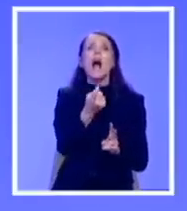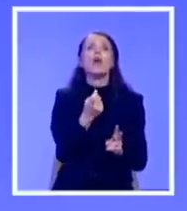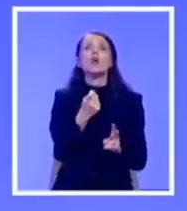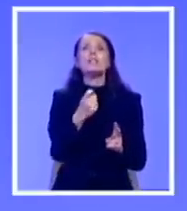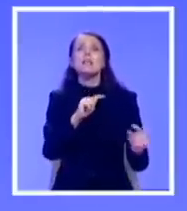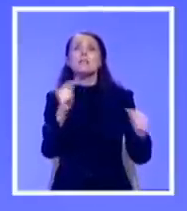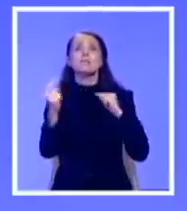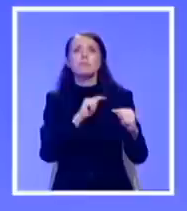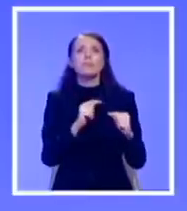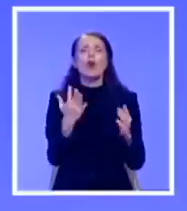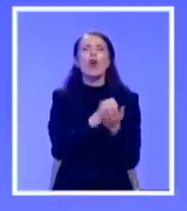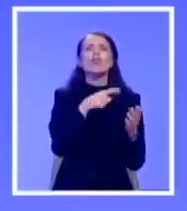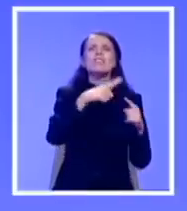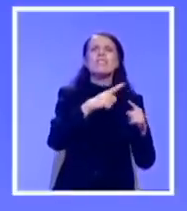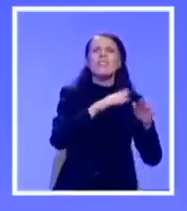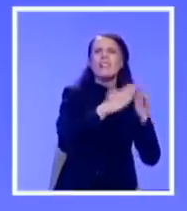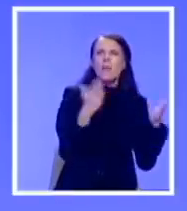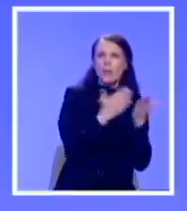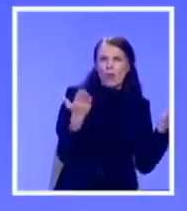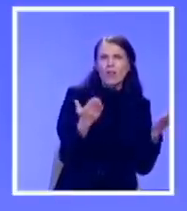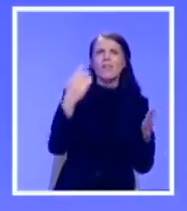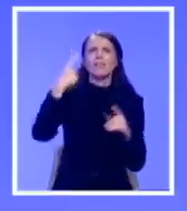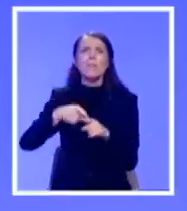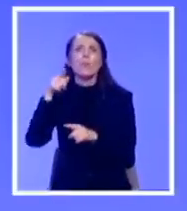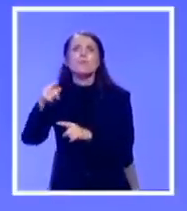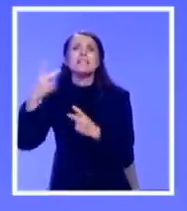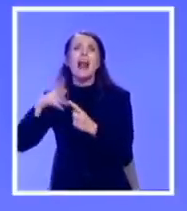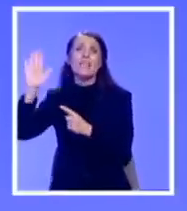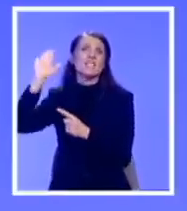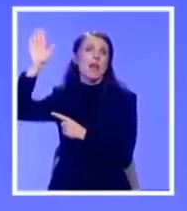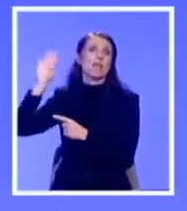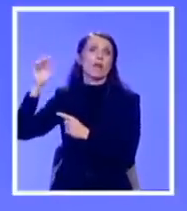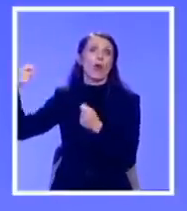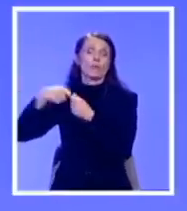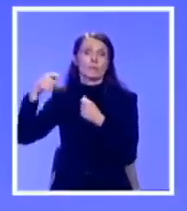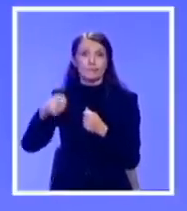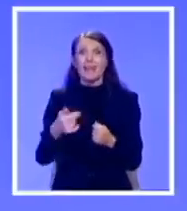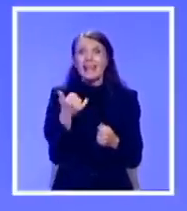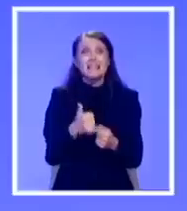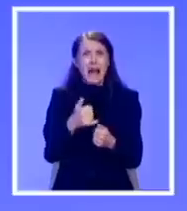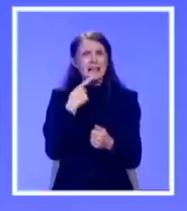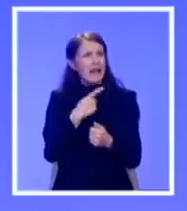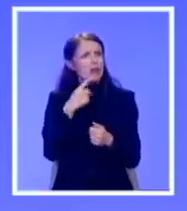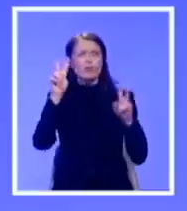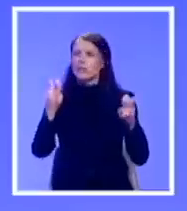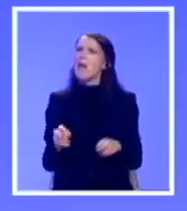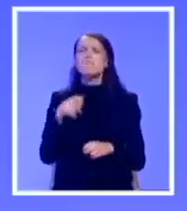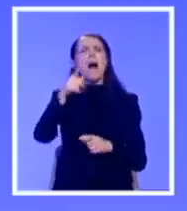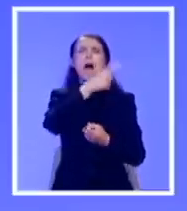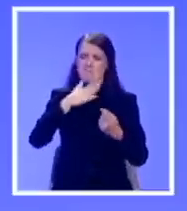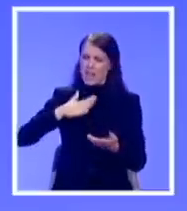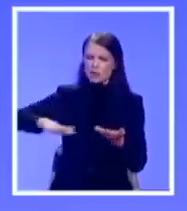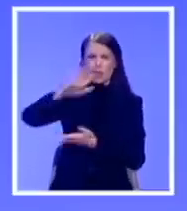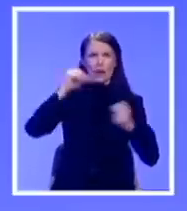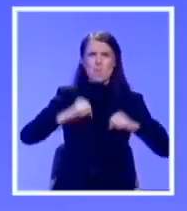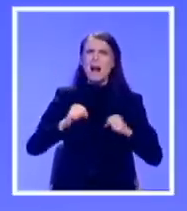tabloide i propagandne televizije. Nametota nam je tema da u regionu svi imaju problem sa Srbijom. Ja kažem da niko ne